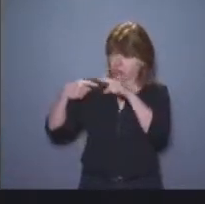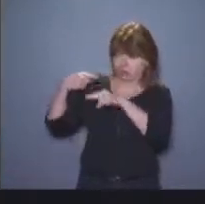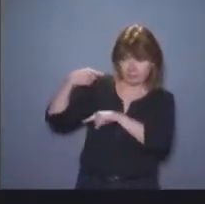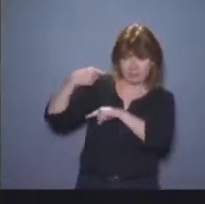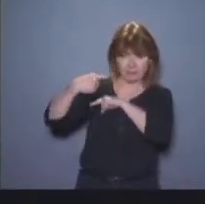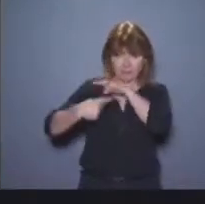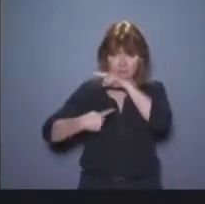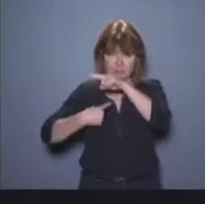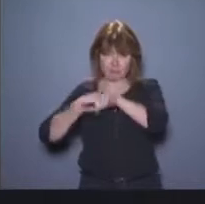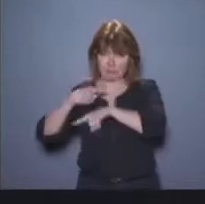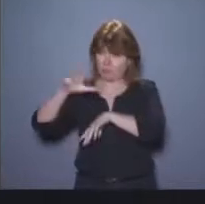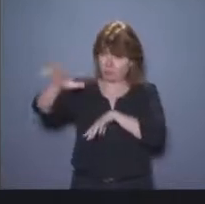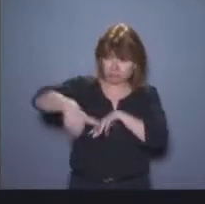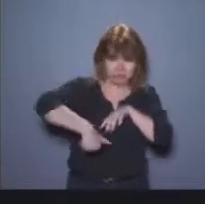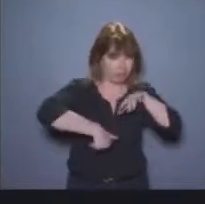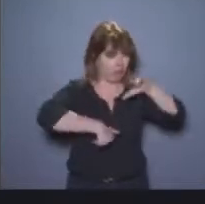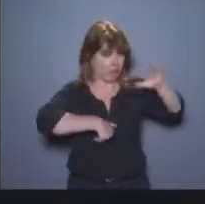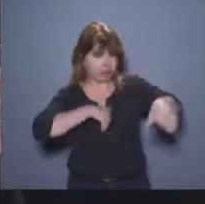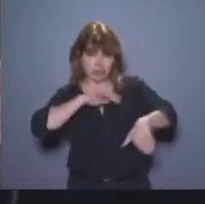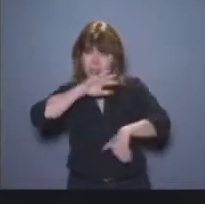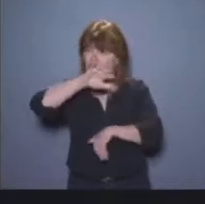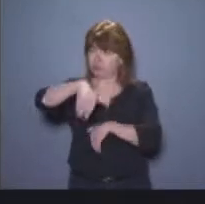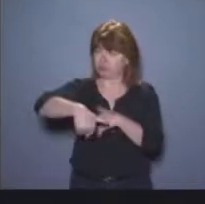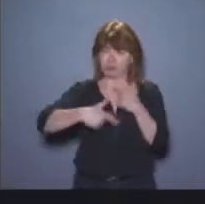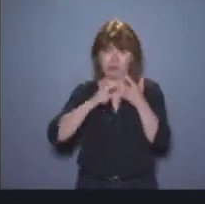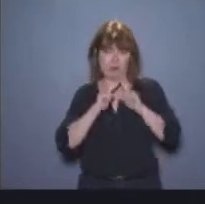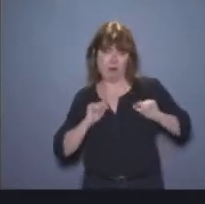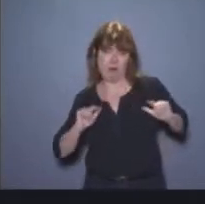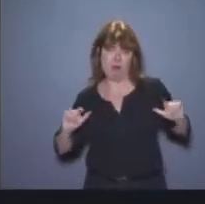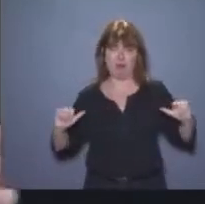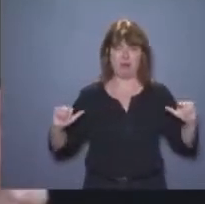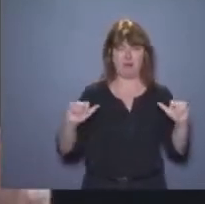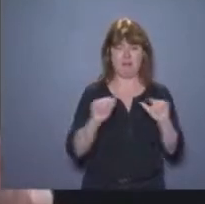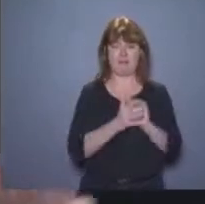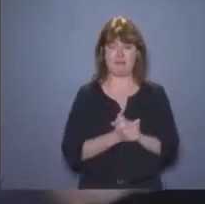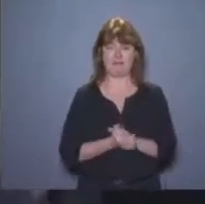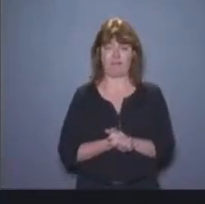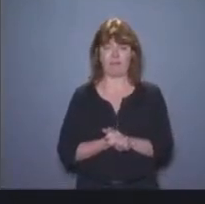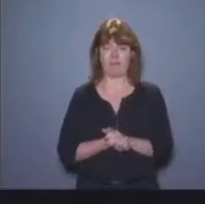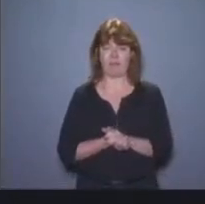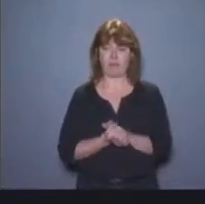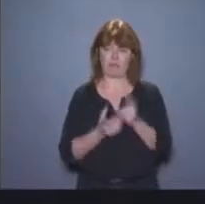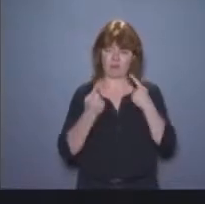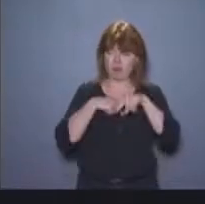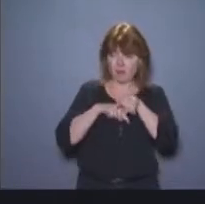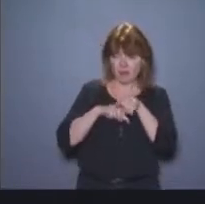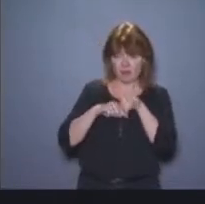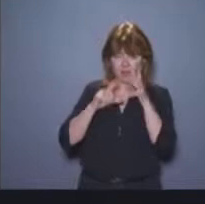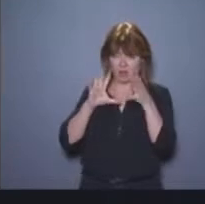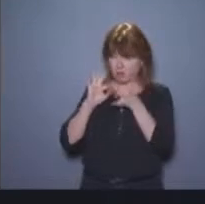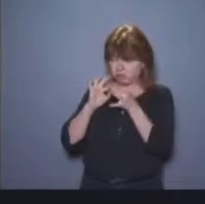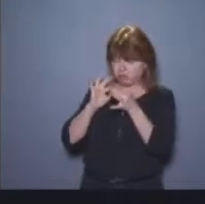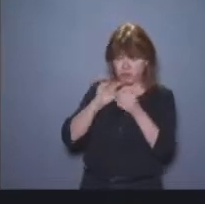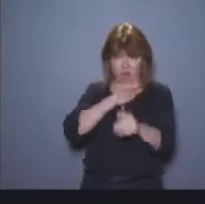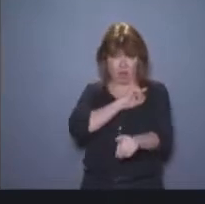qui a été jour après jour s'agglomérant, entraînant derrière elle, sans magouille, sans combine,